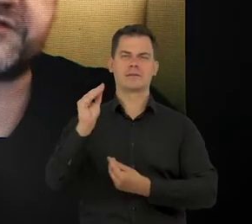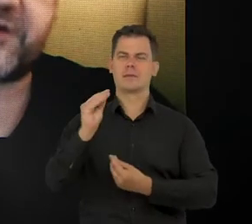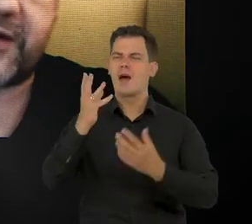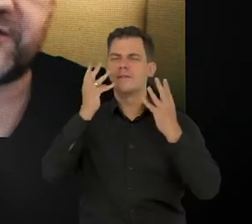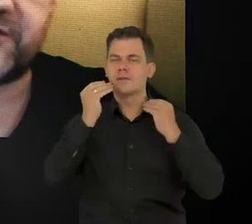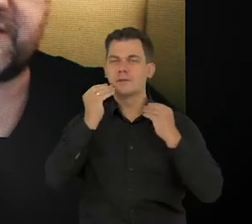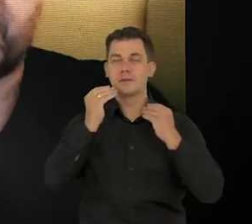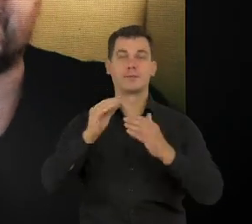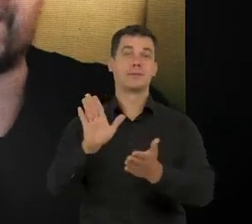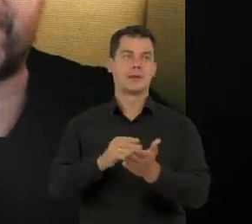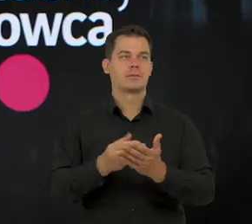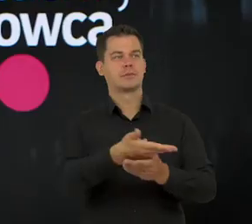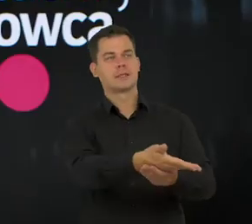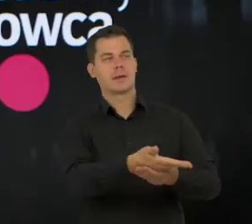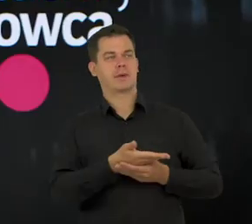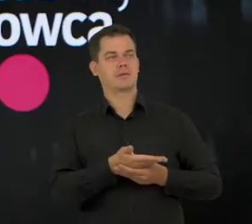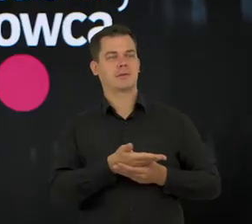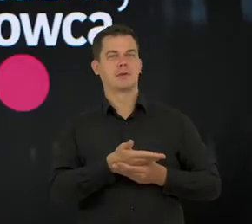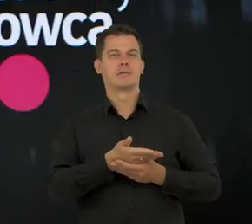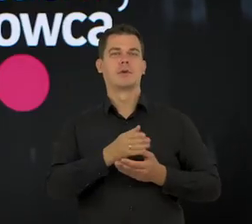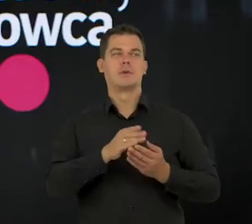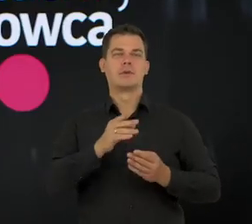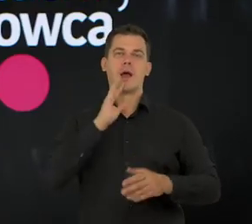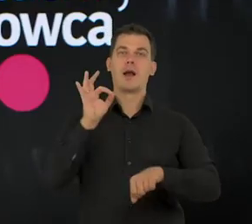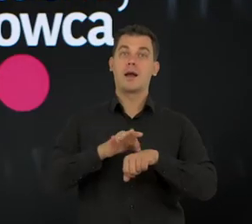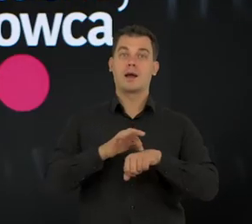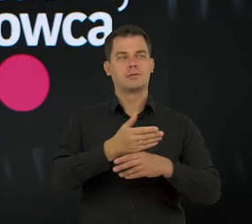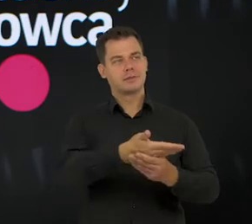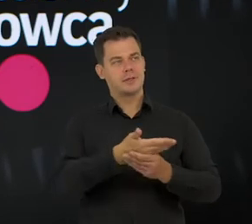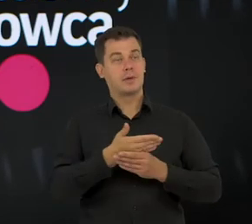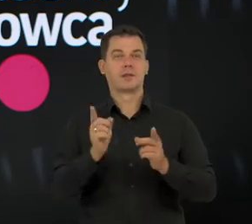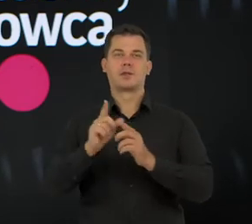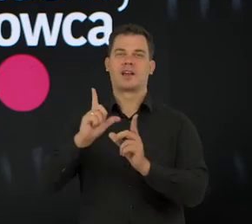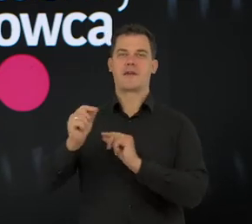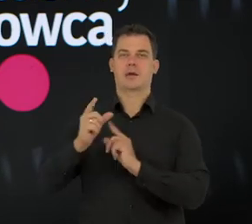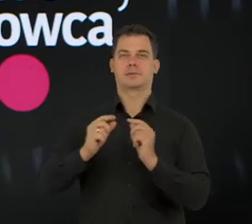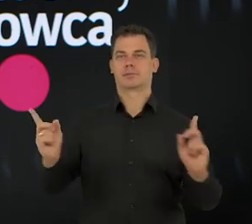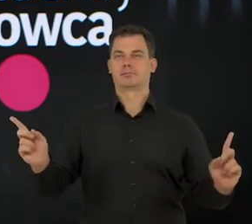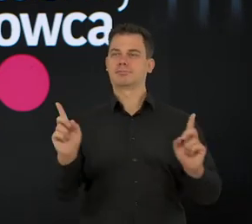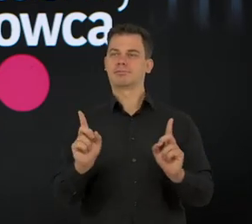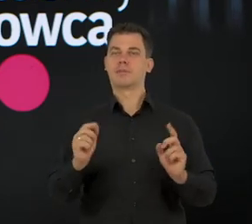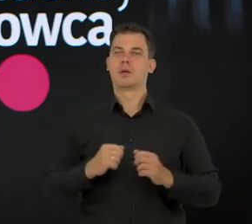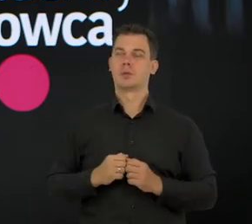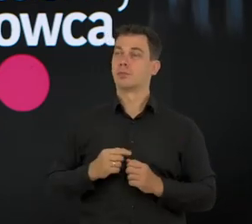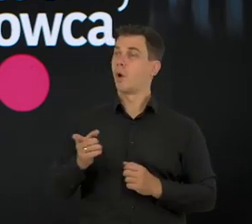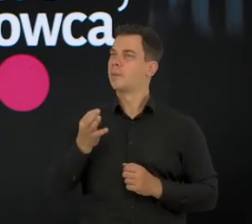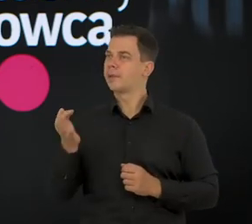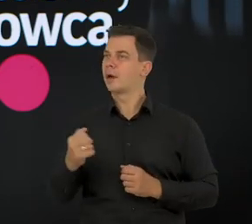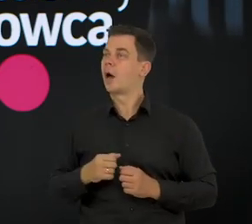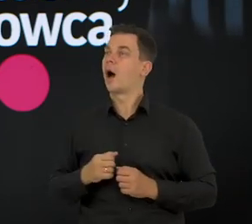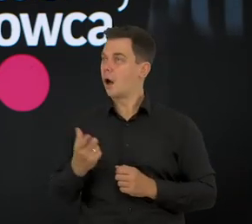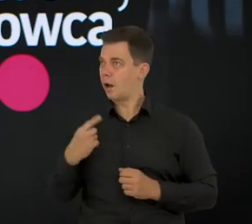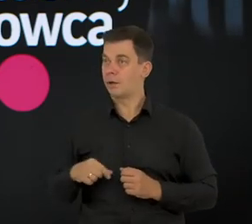standardowe działanie to jest na przykład zapraszanie do jakiegoś tematu lekarza i celebryty. I teraz